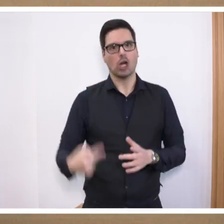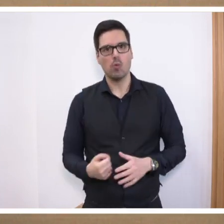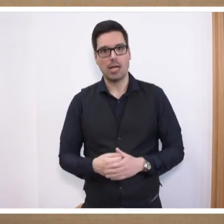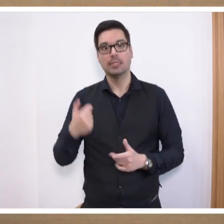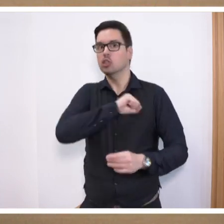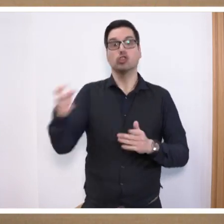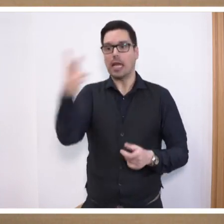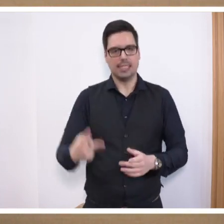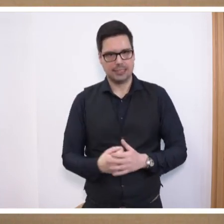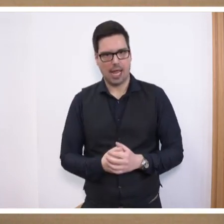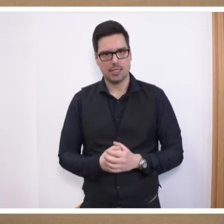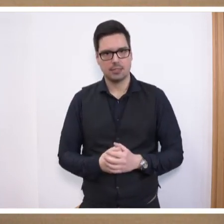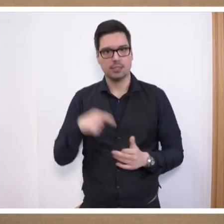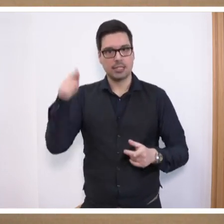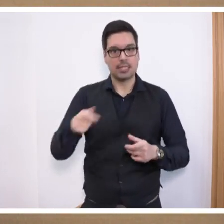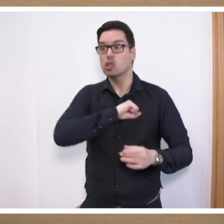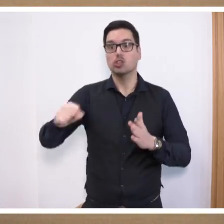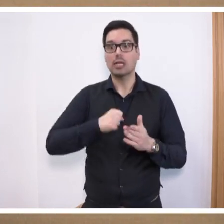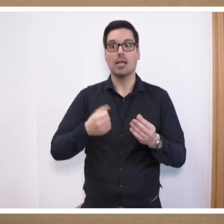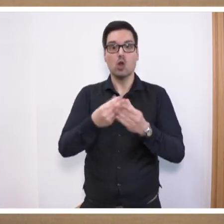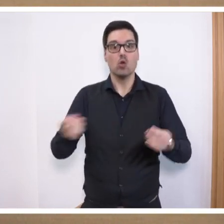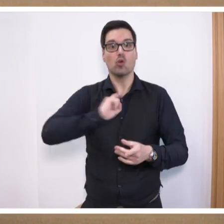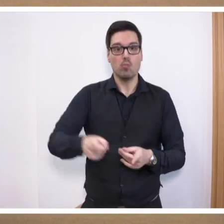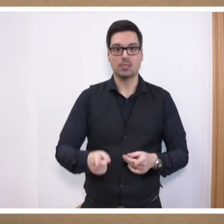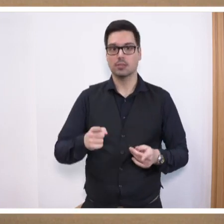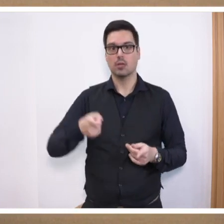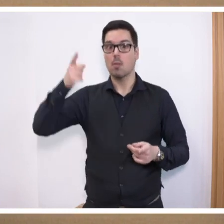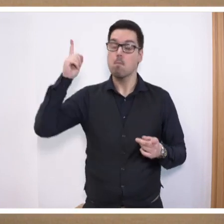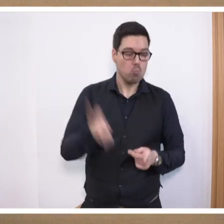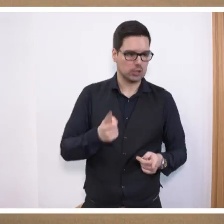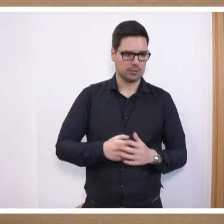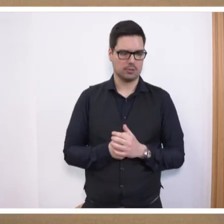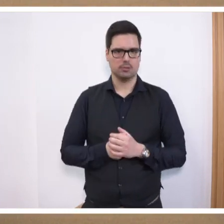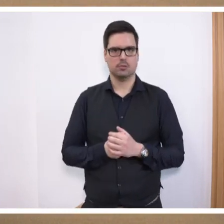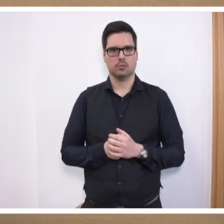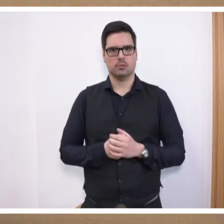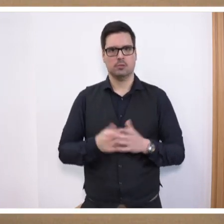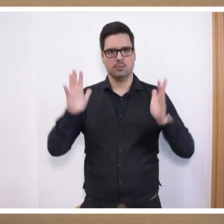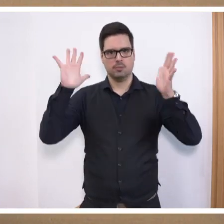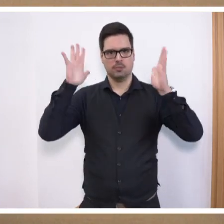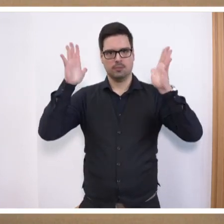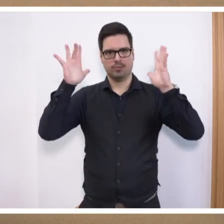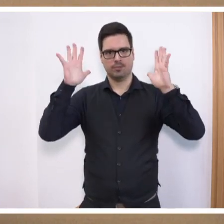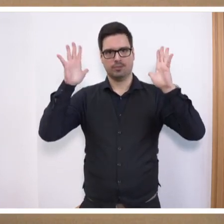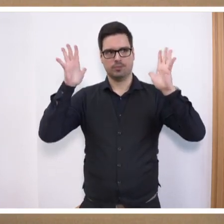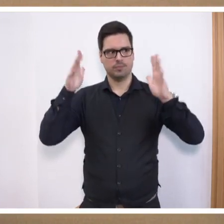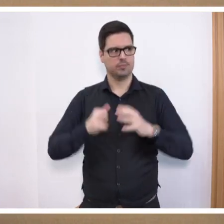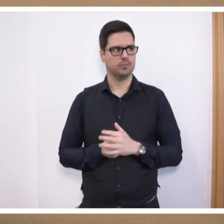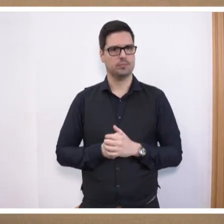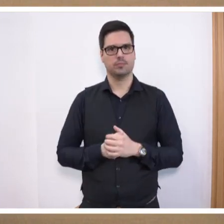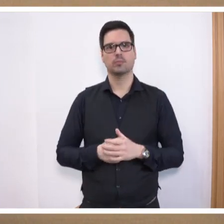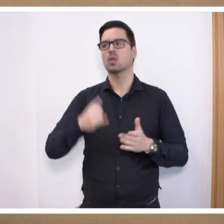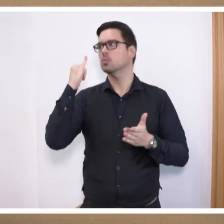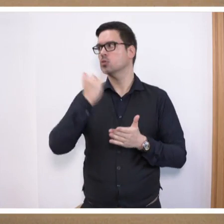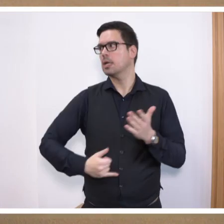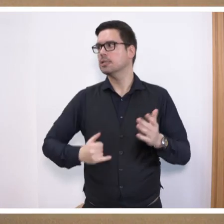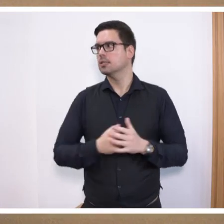Sie ganz schnell hören, dass hier schnelle Lösungen kommen. Ganz schnelle Lösungen kommen müssen. Ich komme zum Ende